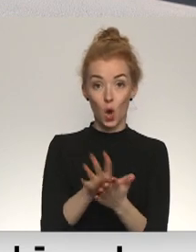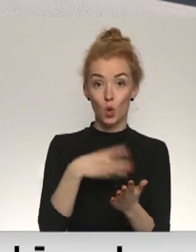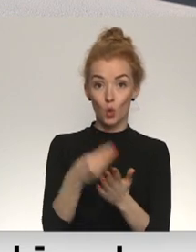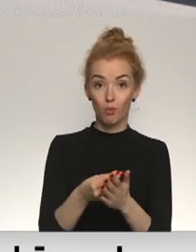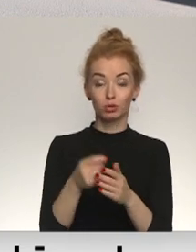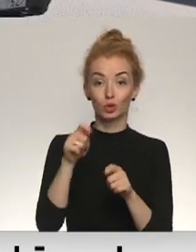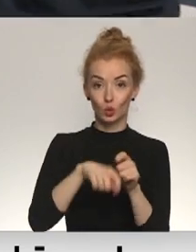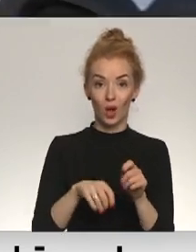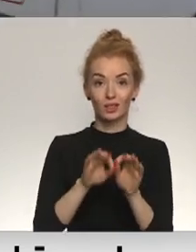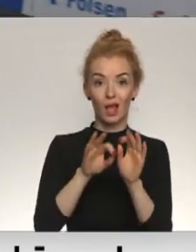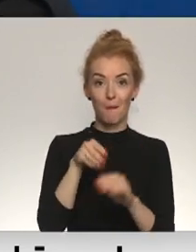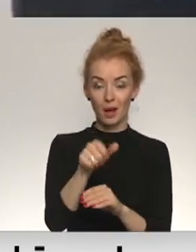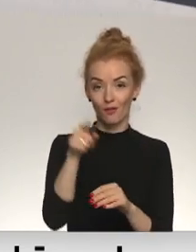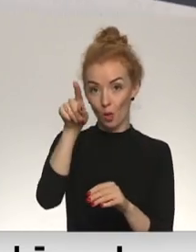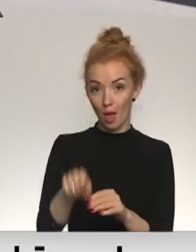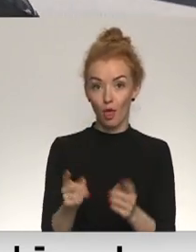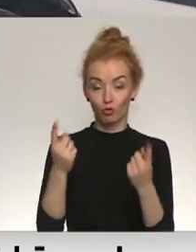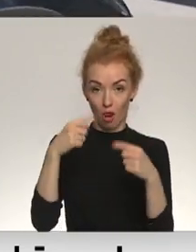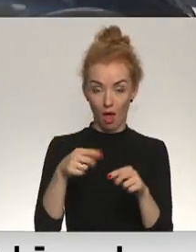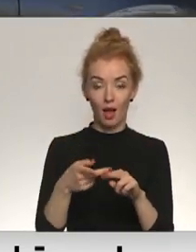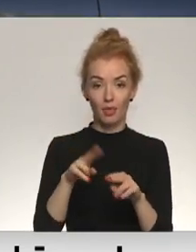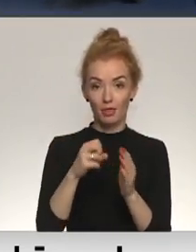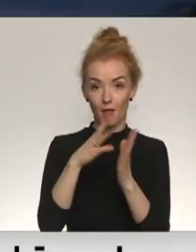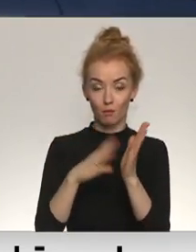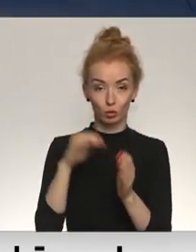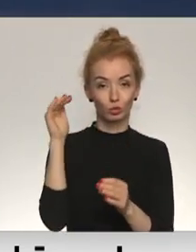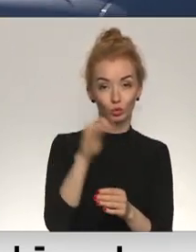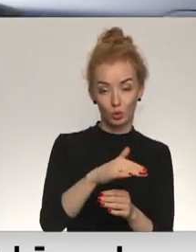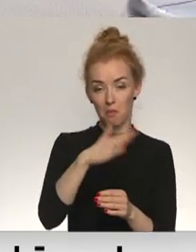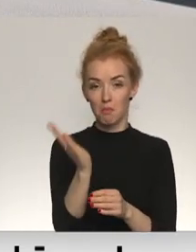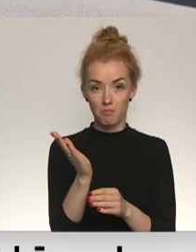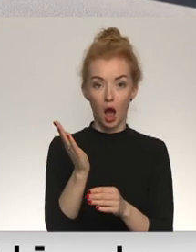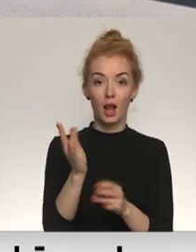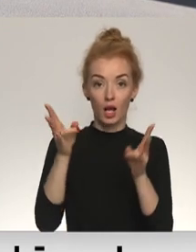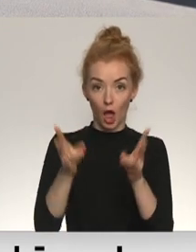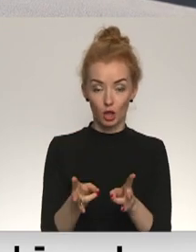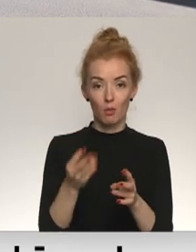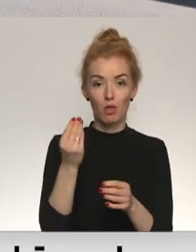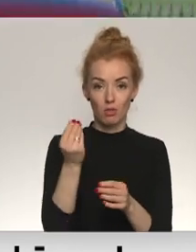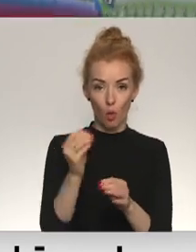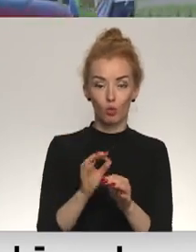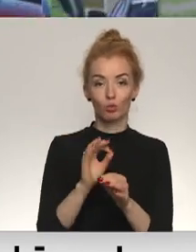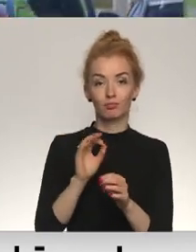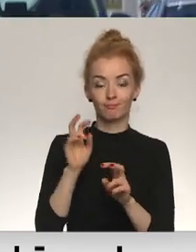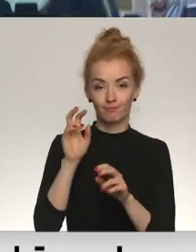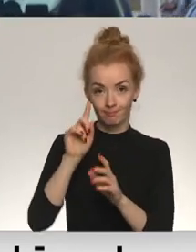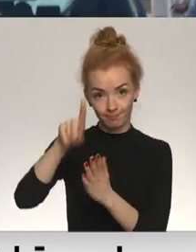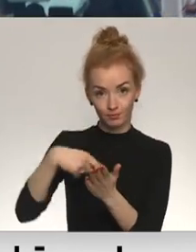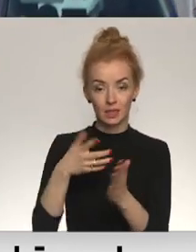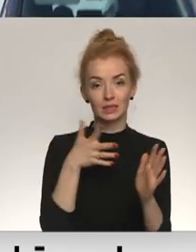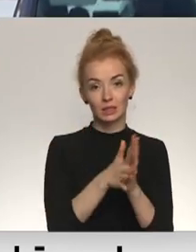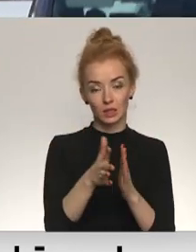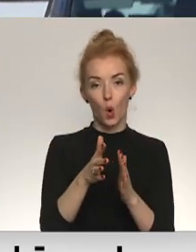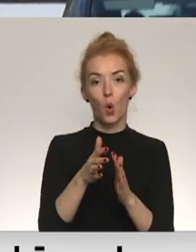jānomaksā savlaicīgi jau 19 tūkstoši 413 gadījumos naudu nācies piedzīt iesaistot zvērinātus